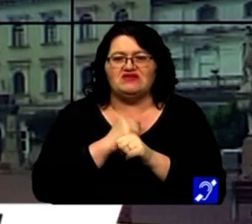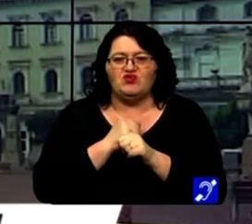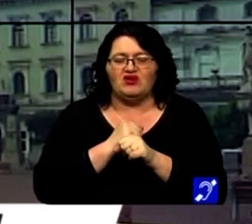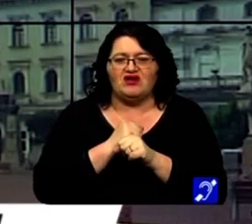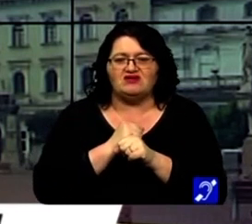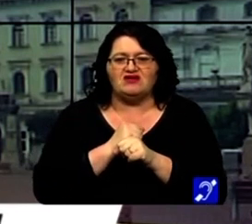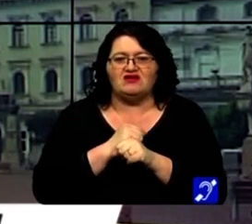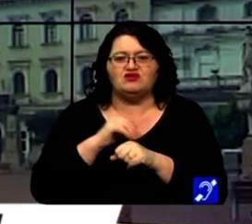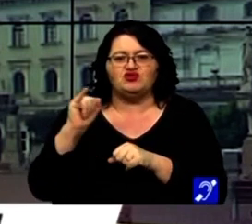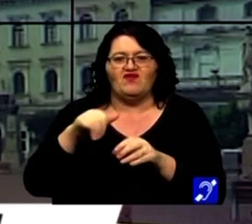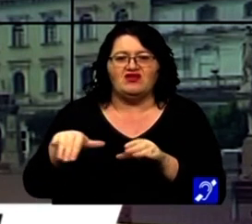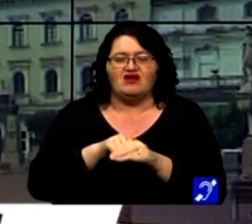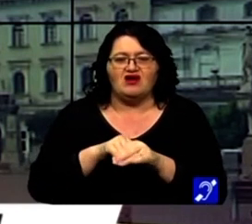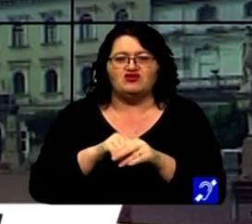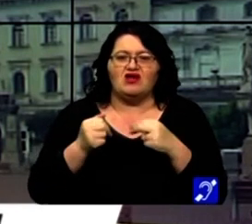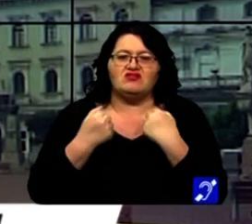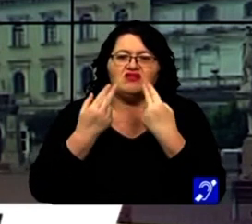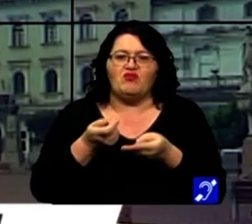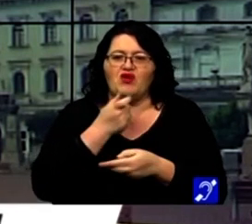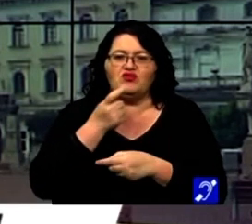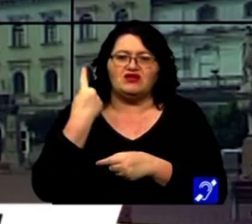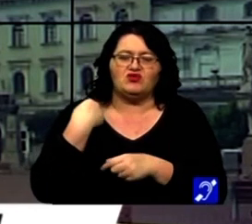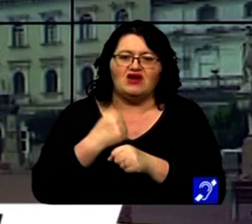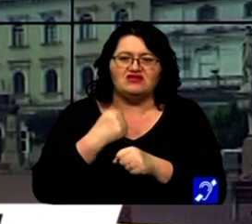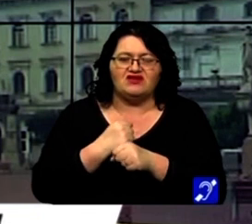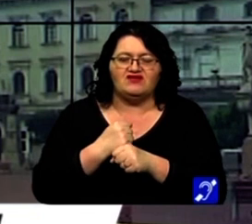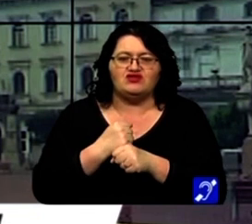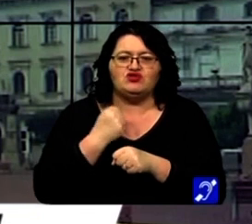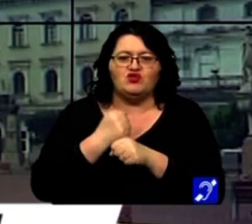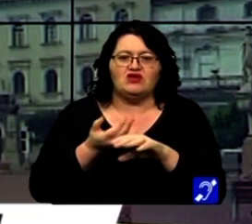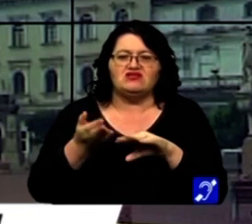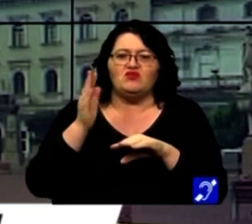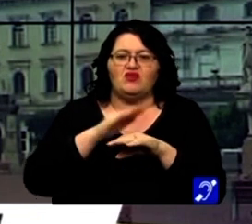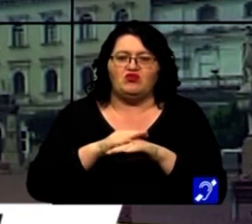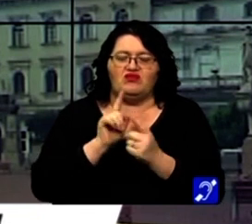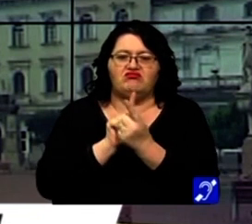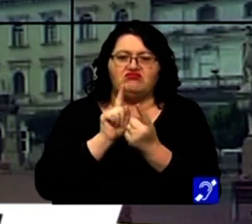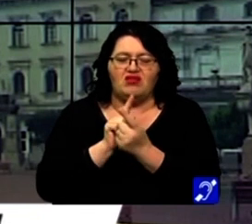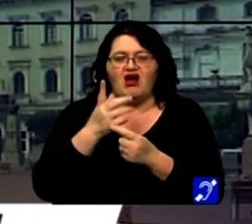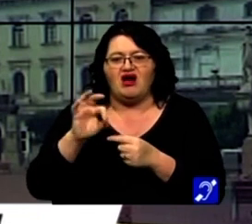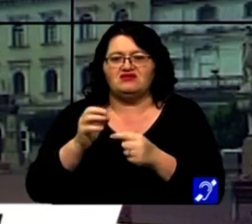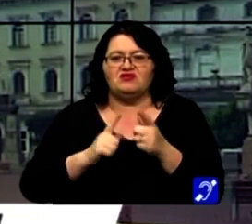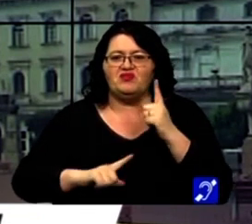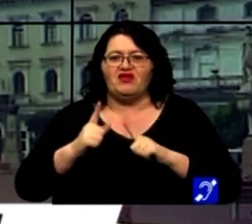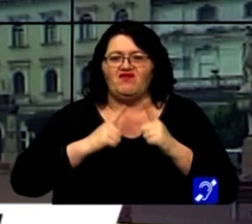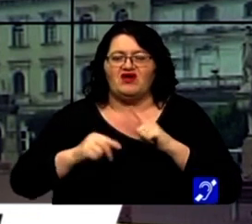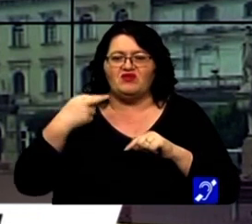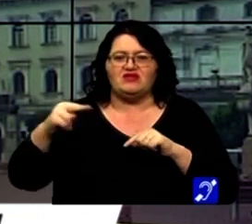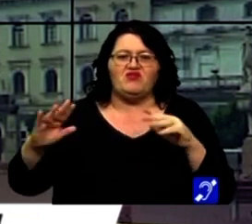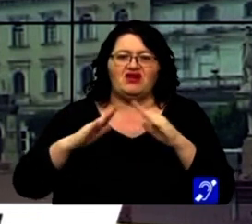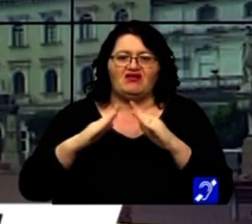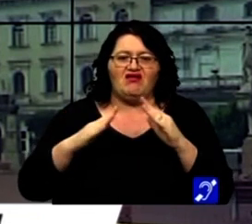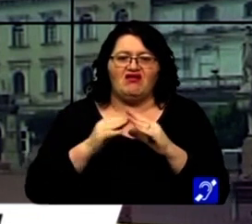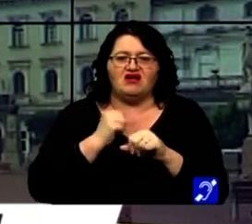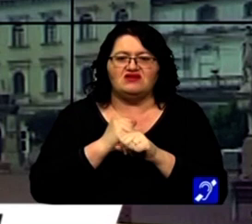lucru. Unii dintre angajați s-au reîntors anul trecut la serviciu și lucrează exclusiv fizic. Alții preferă să lucreze în continuare de